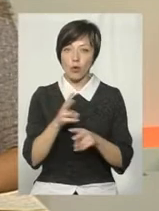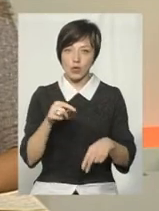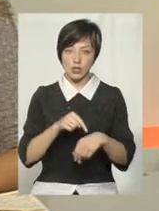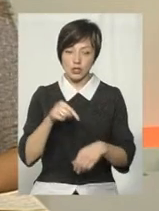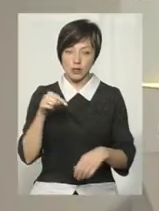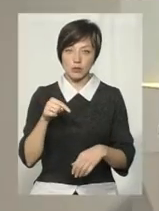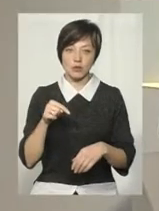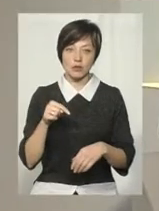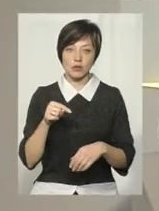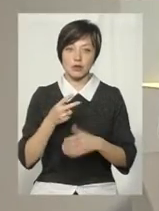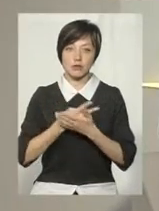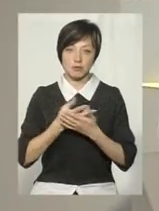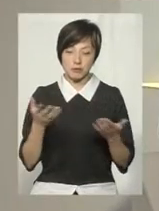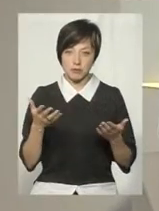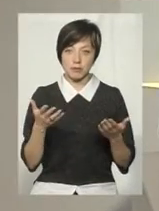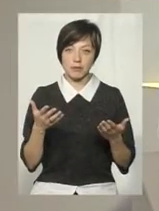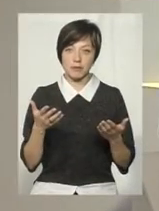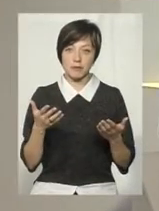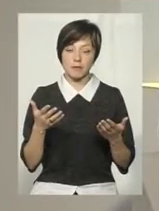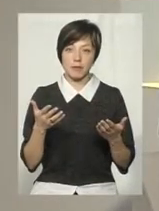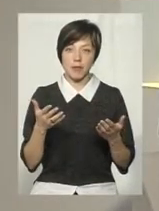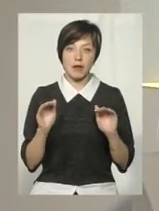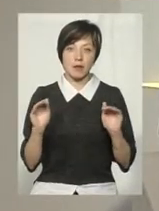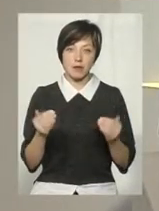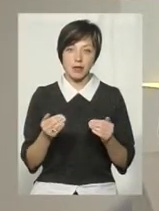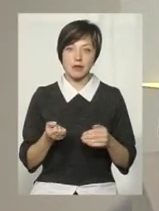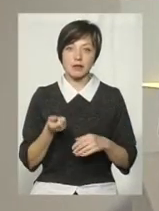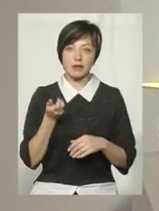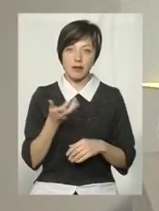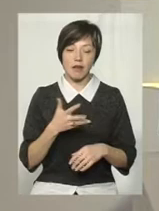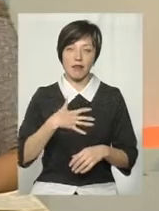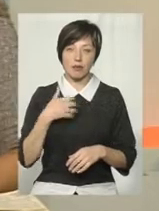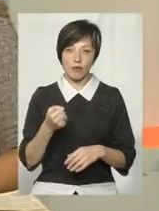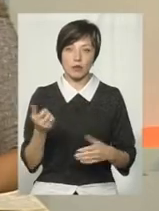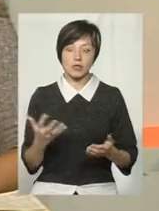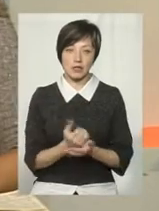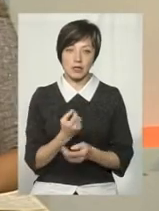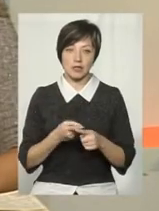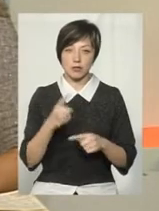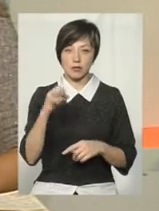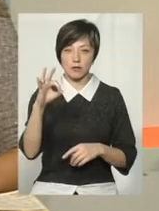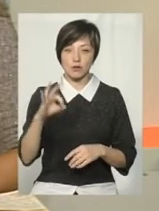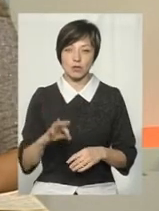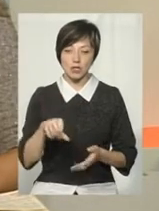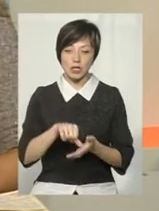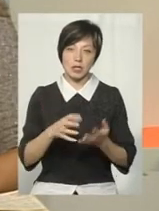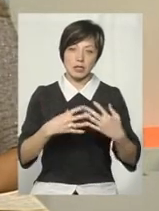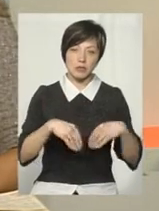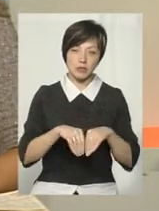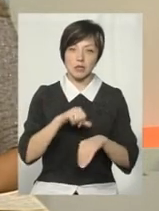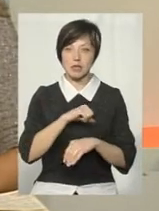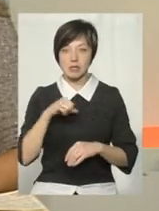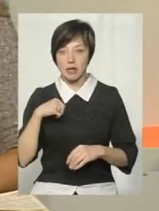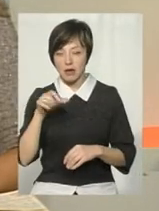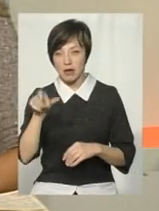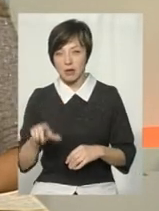будь-кого виведеш на чисту воду, мінімум декілька невдоволених знайдеться. 100% від члени його сім'ї, він сам,